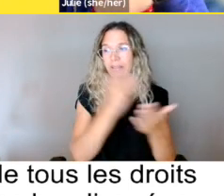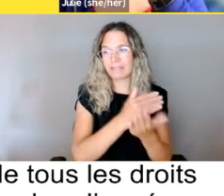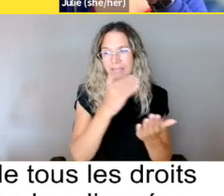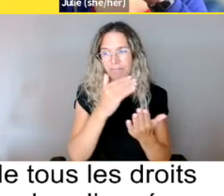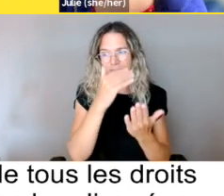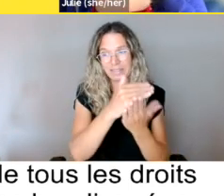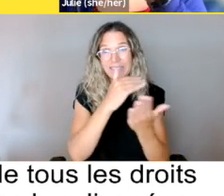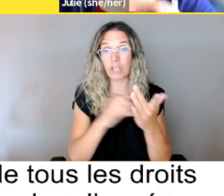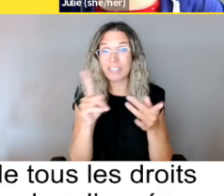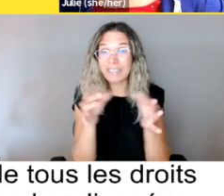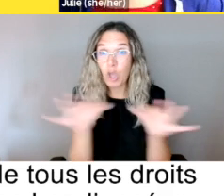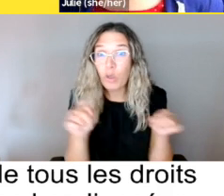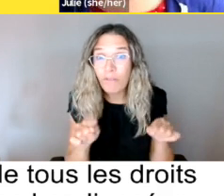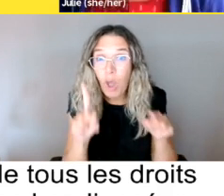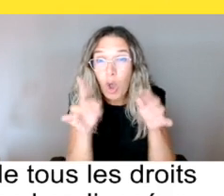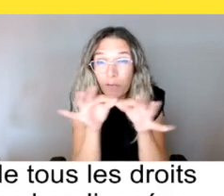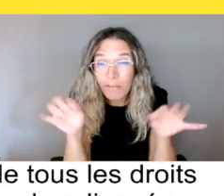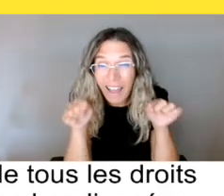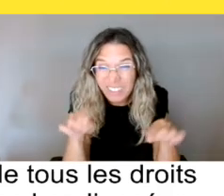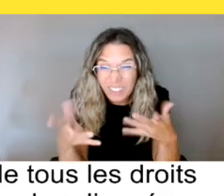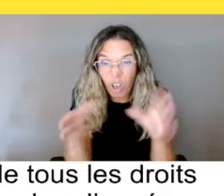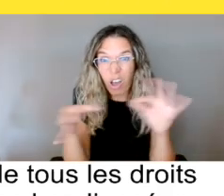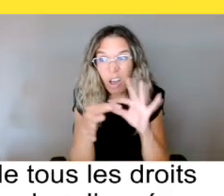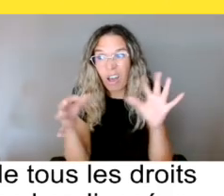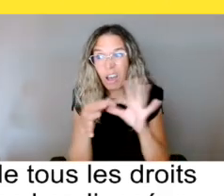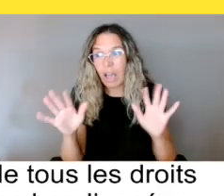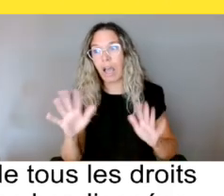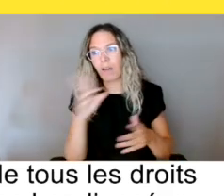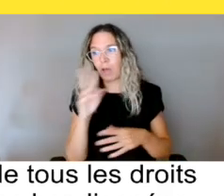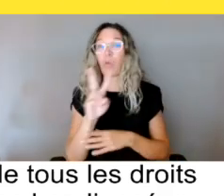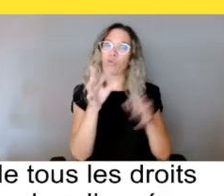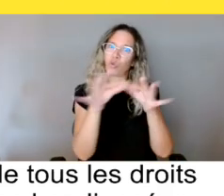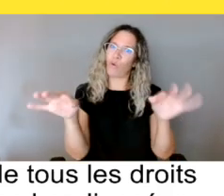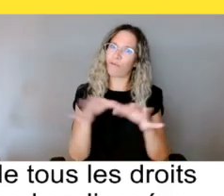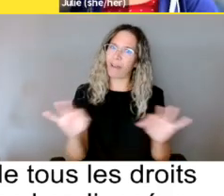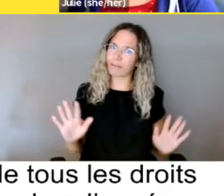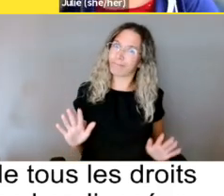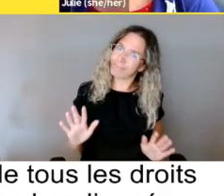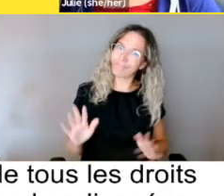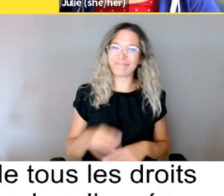c'en est une phrase. Une seule phrase. Ah non, désolé, deux phrases. Deux phrases.